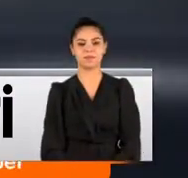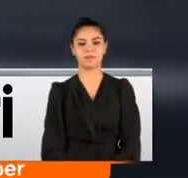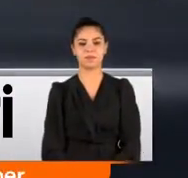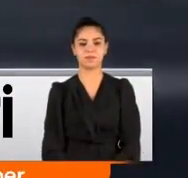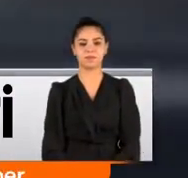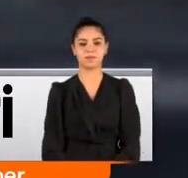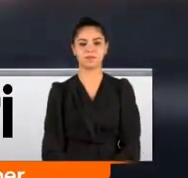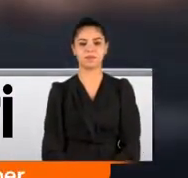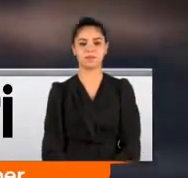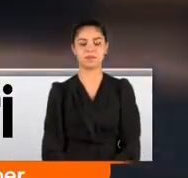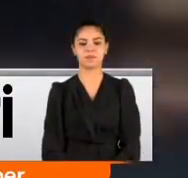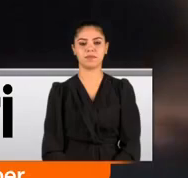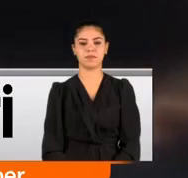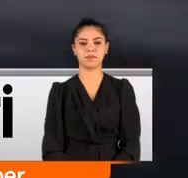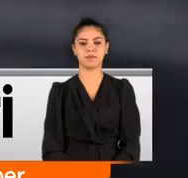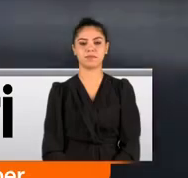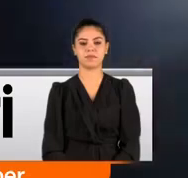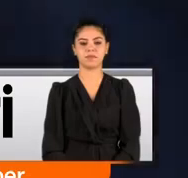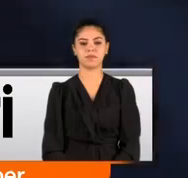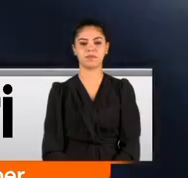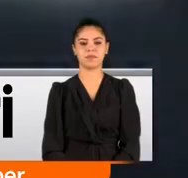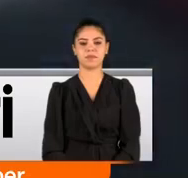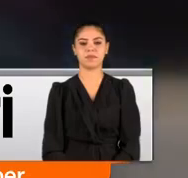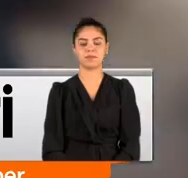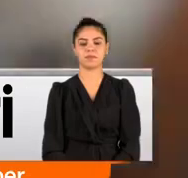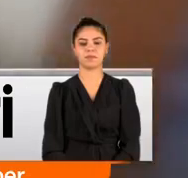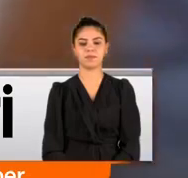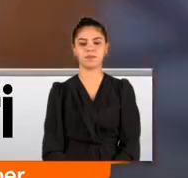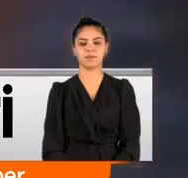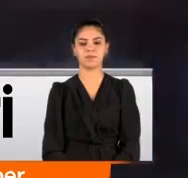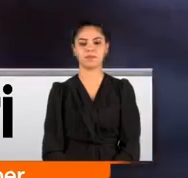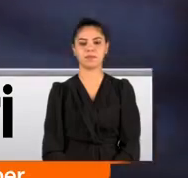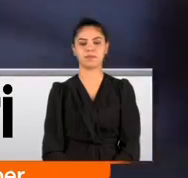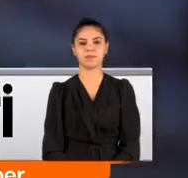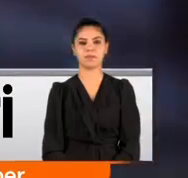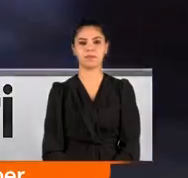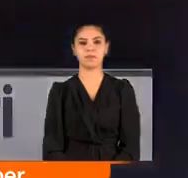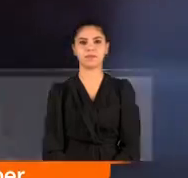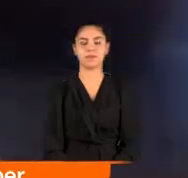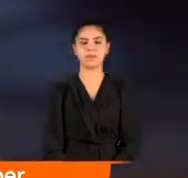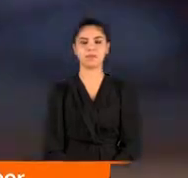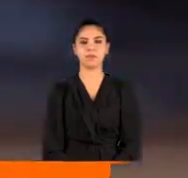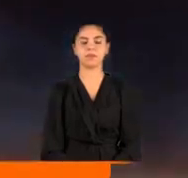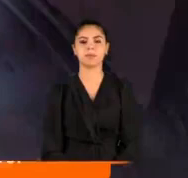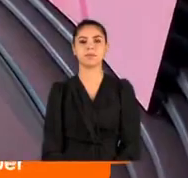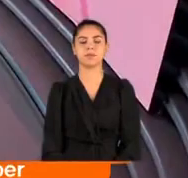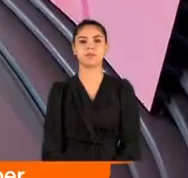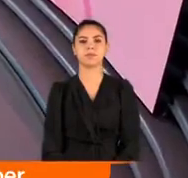Doları burada. Kendisine teşekkür ediyorum. Bir daha böyle unutmayın. Herkes bizim gibi iyi niyetli olmaz. Teşekkür ediyorum.